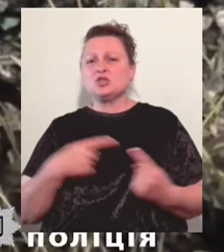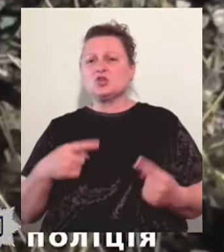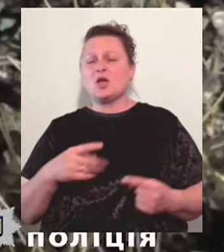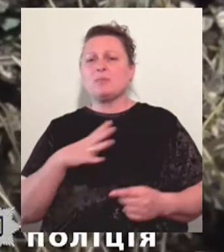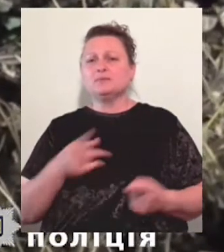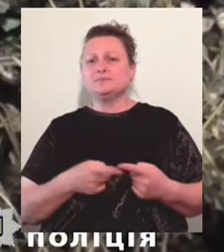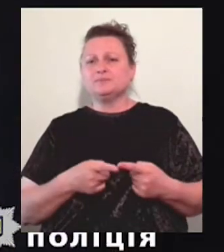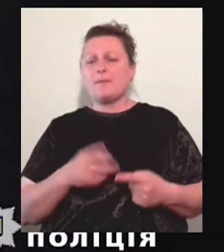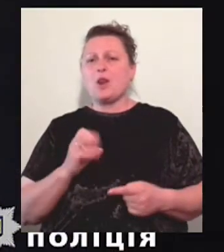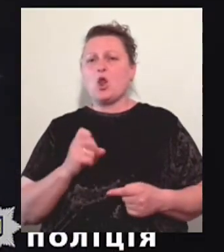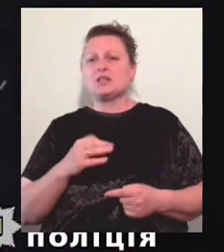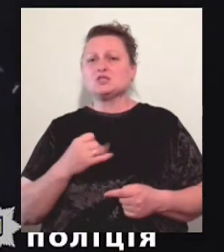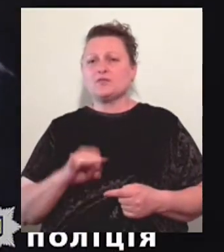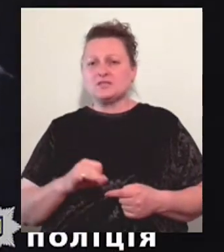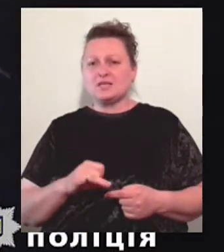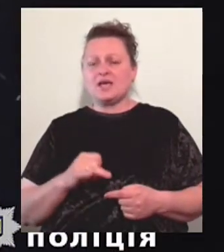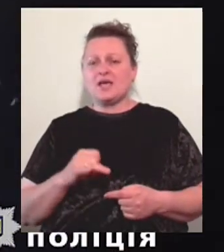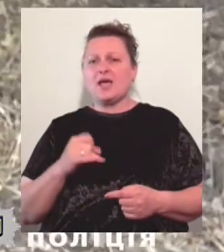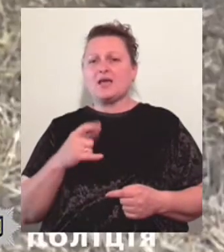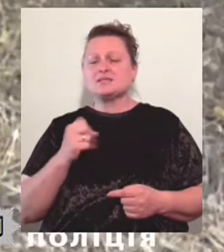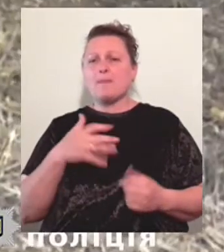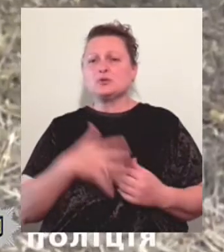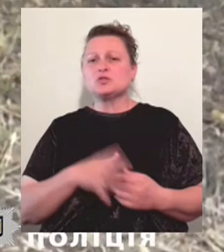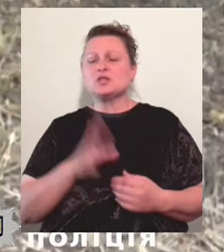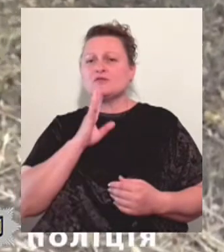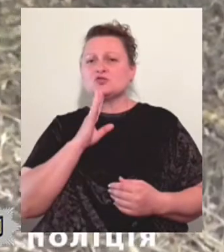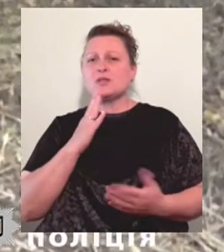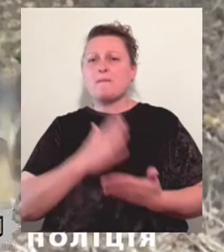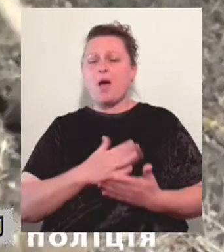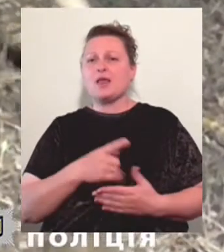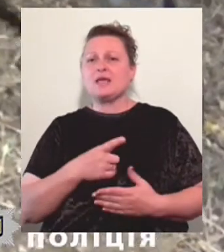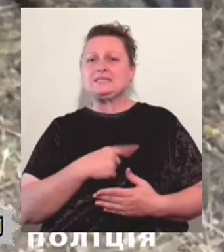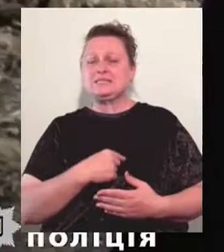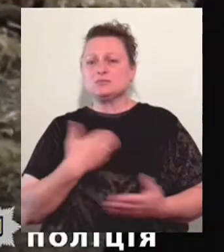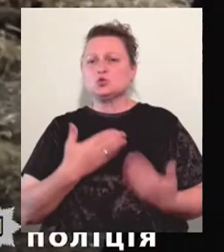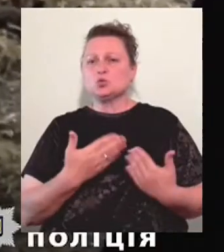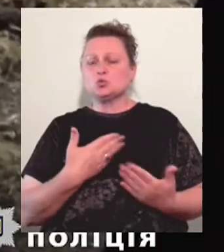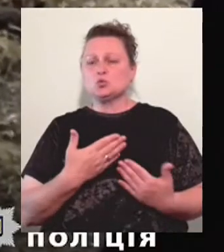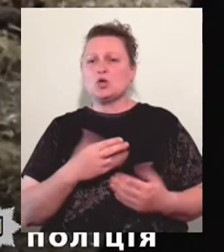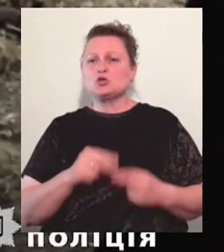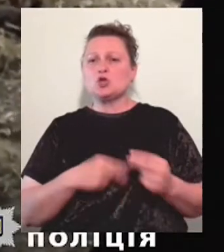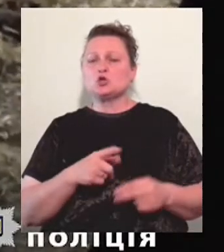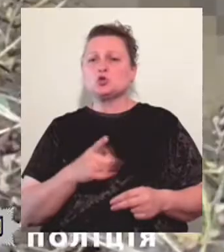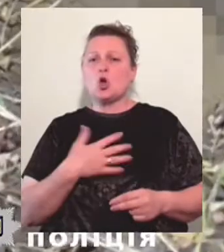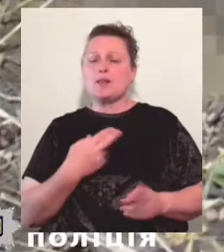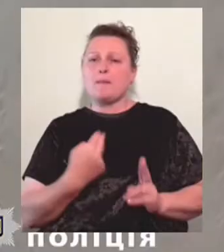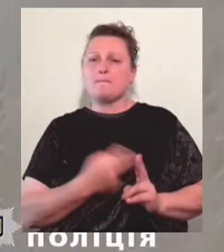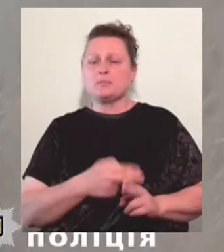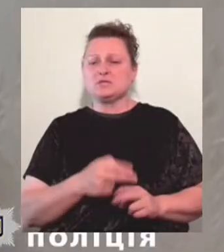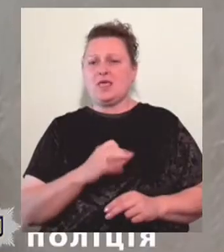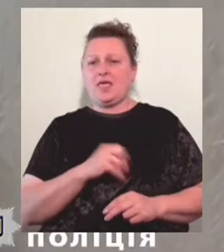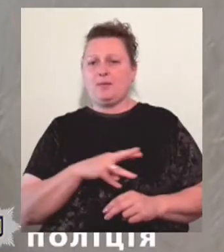житло у Білгородністровському. За словами підозрюваних, дівчина раніше мала з ним стосунки, через що хотіла помститися.